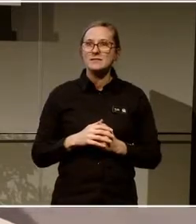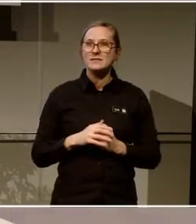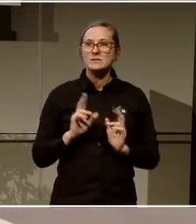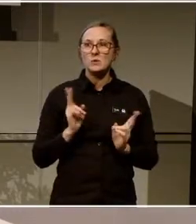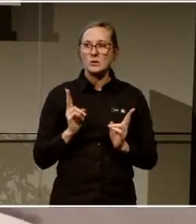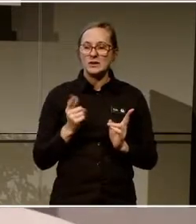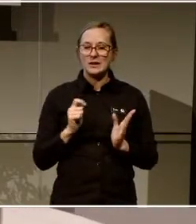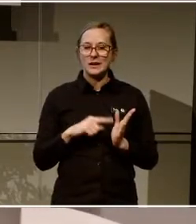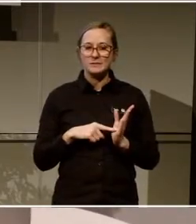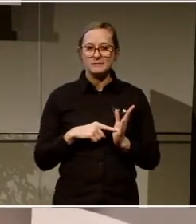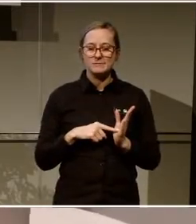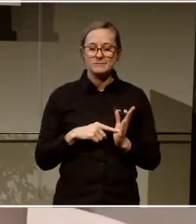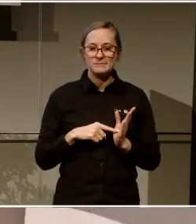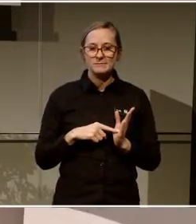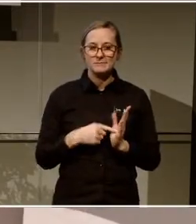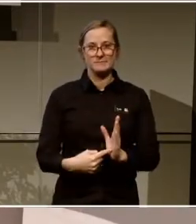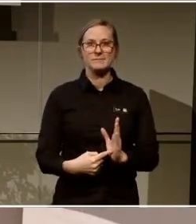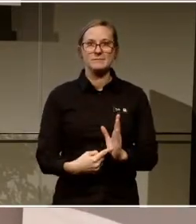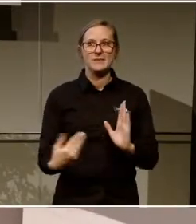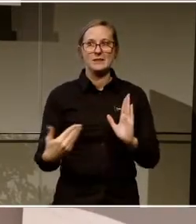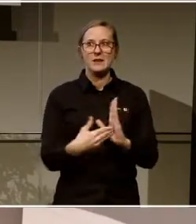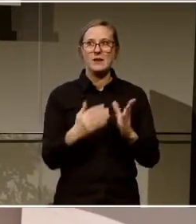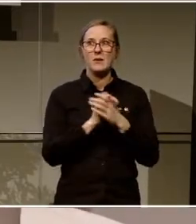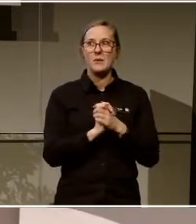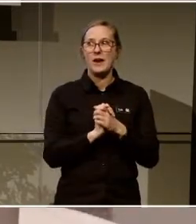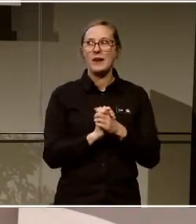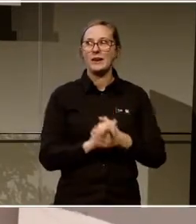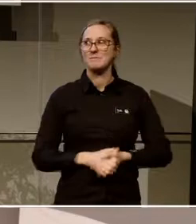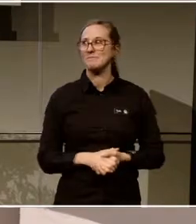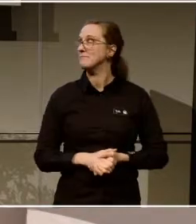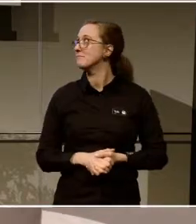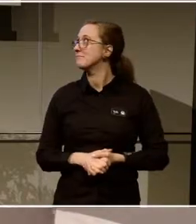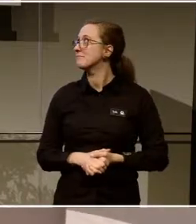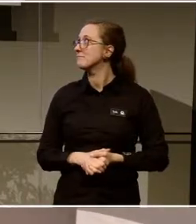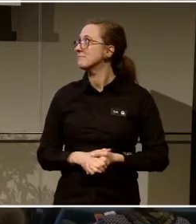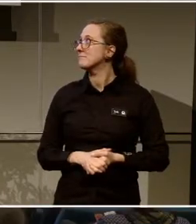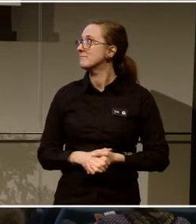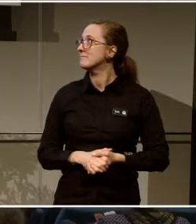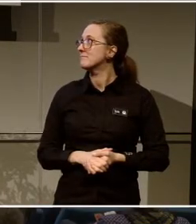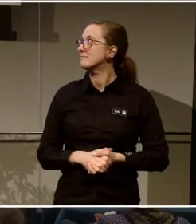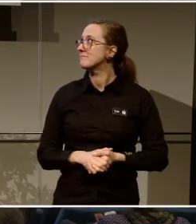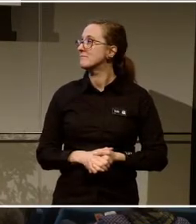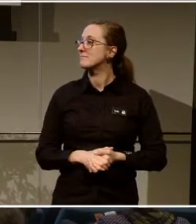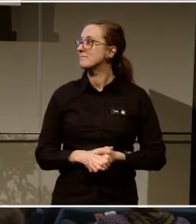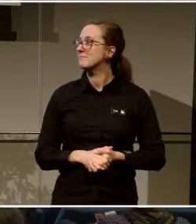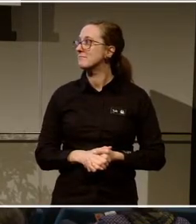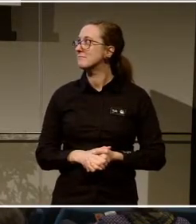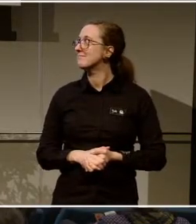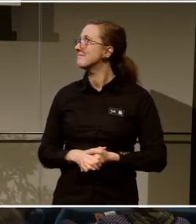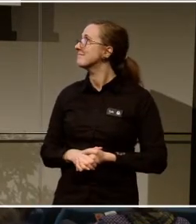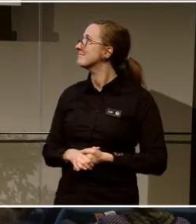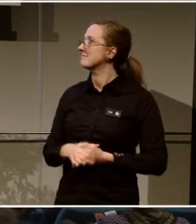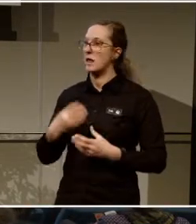kollegor här. Börja bygga ja. Kort ska sagt ja eller hur, de ska vi se allihop.